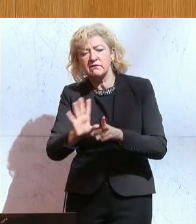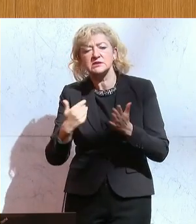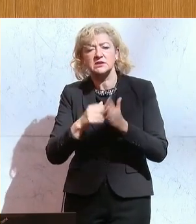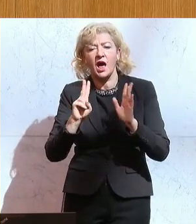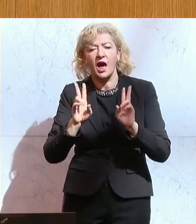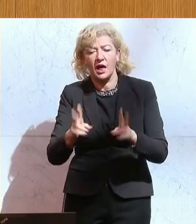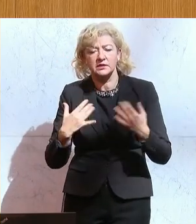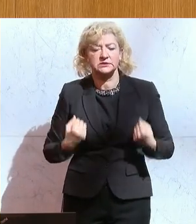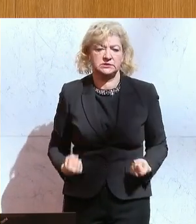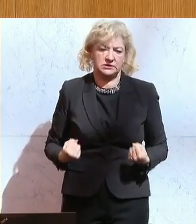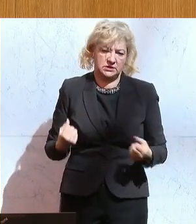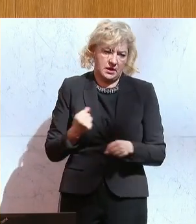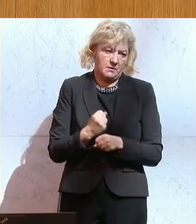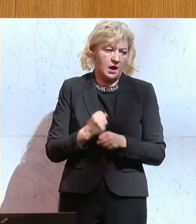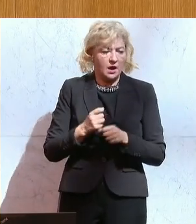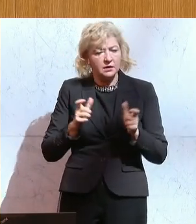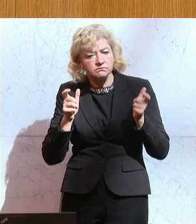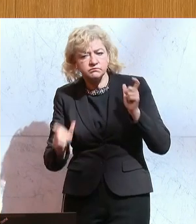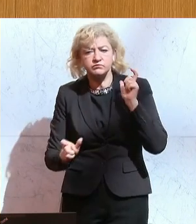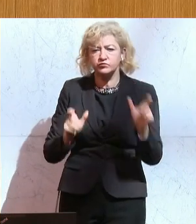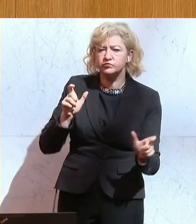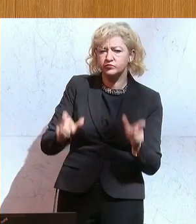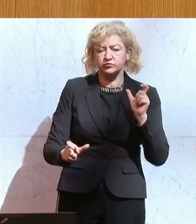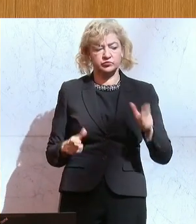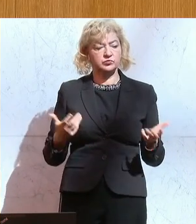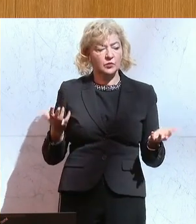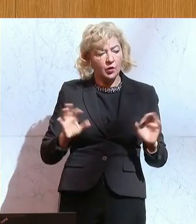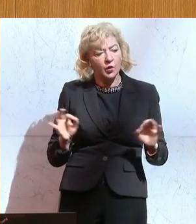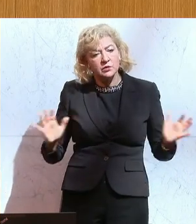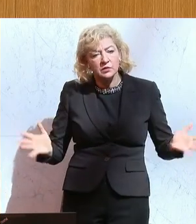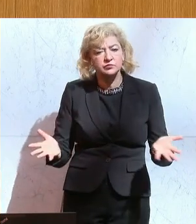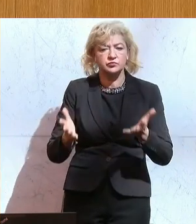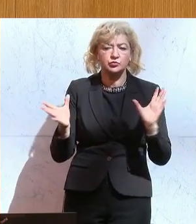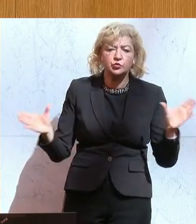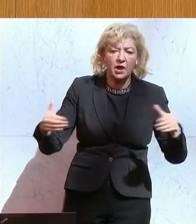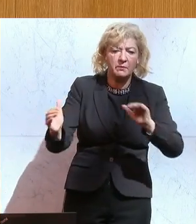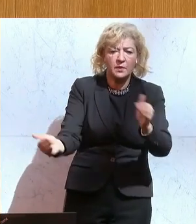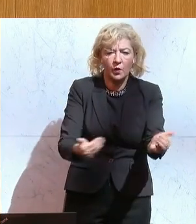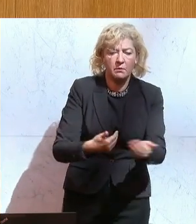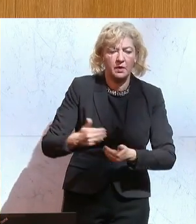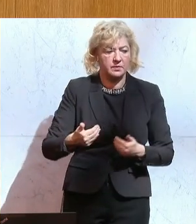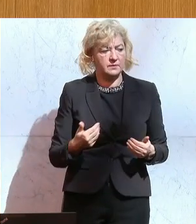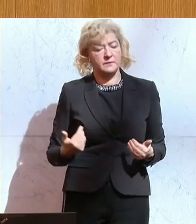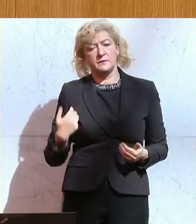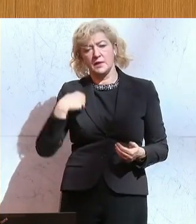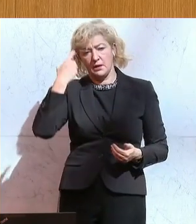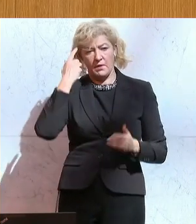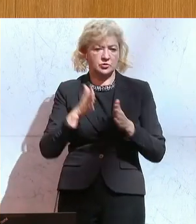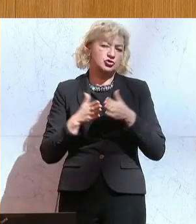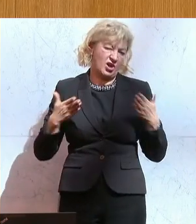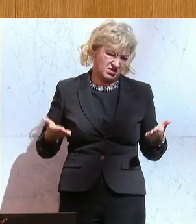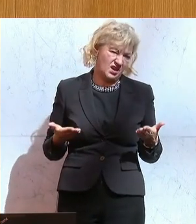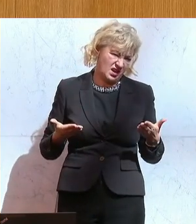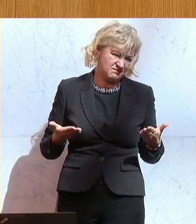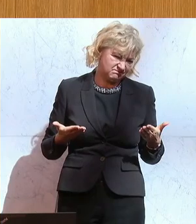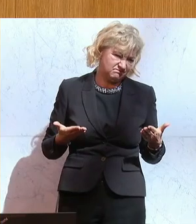entsprechende Vorkehrungen zu treffen oder beziehungsweise jetzt auch die Dinge wieder zusammenzuräumen. Und ich finde es schade, dass sich nicht alle